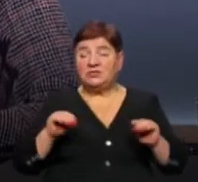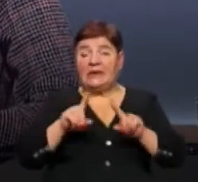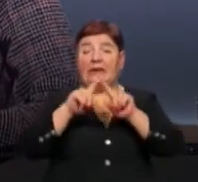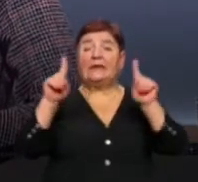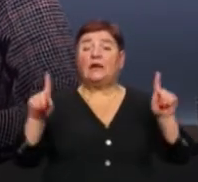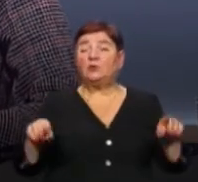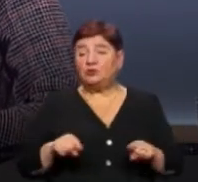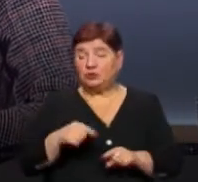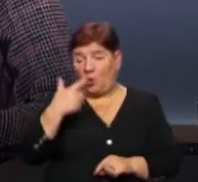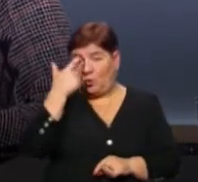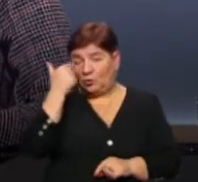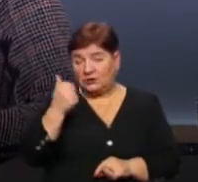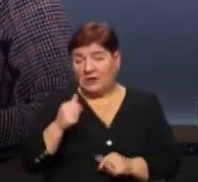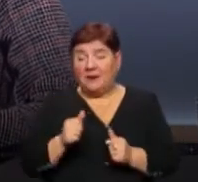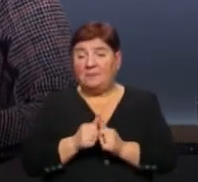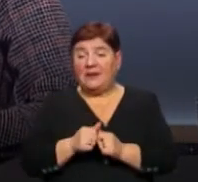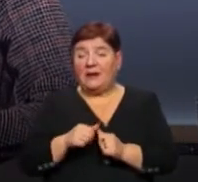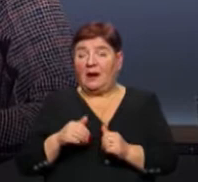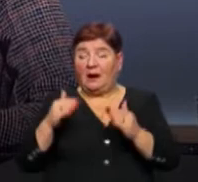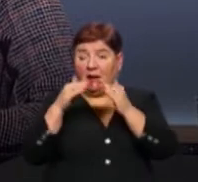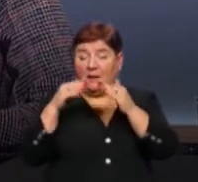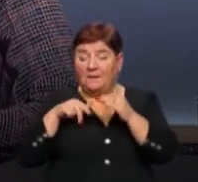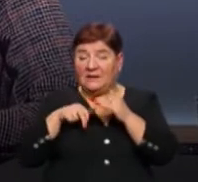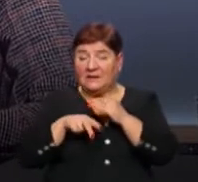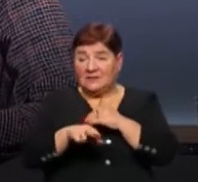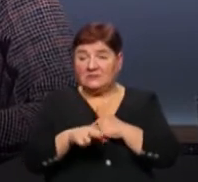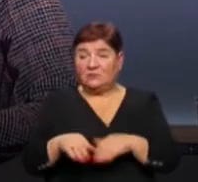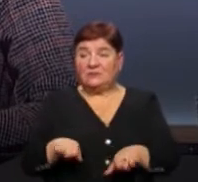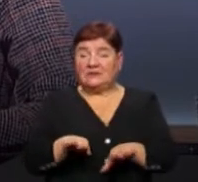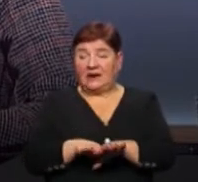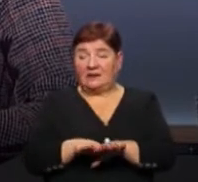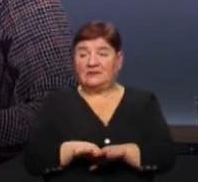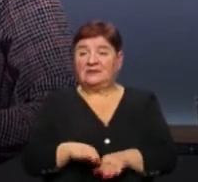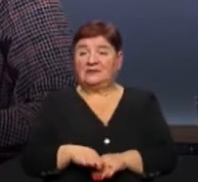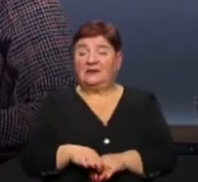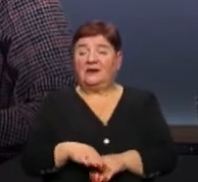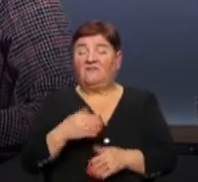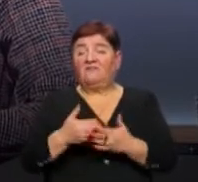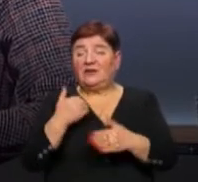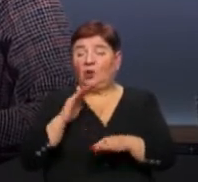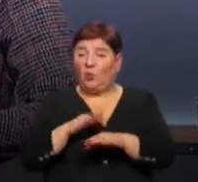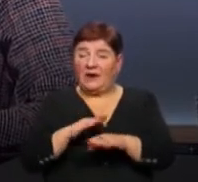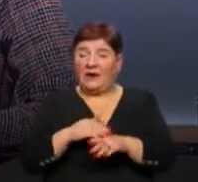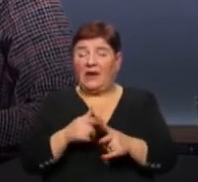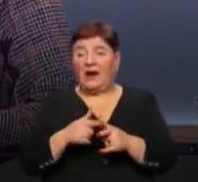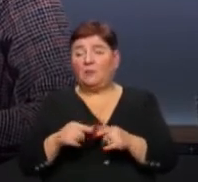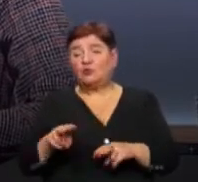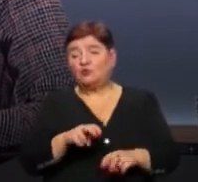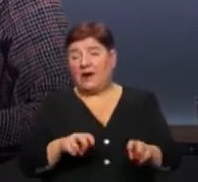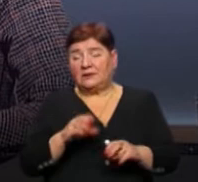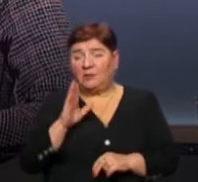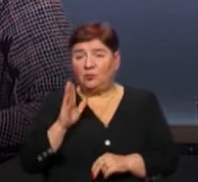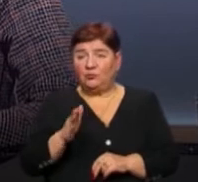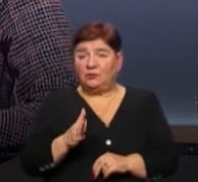на дошці оголошень біля під'їзду, якщо буде написано, я так, утрую від руки, там будуть шукати,